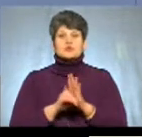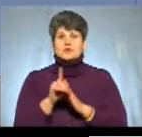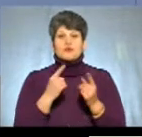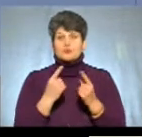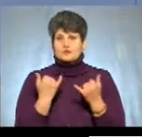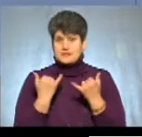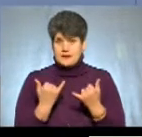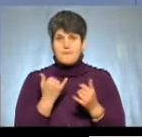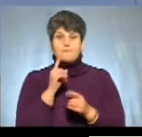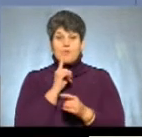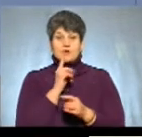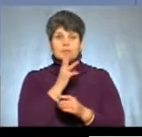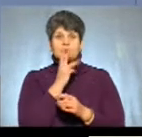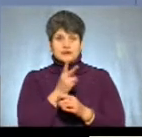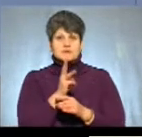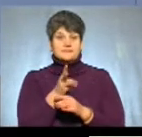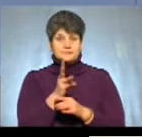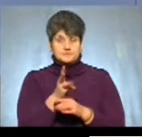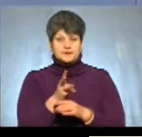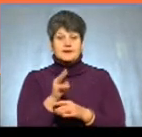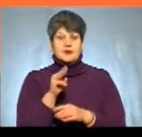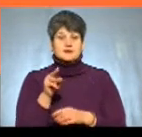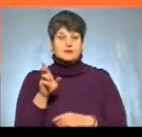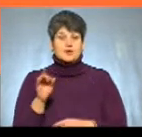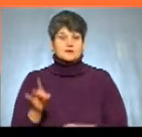миті, поки переглянемо матеріал мого колеги Тараса Бурака.